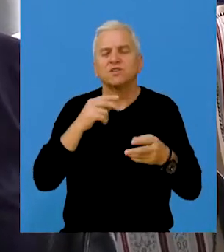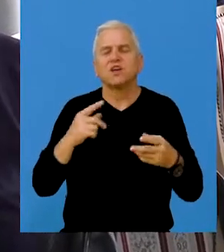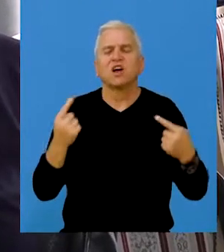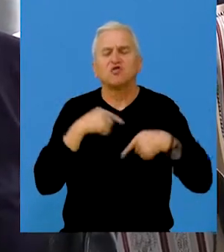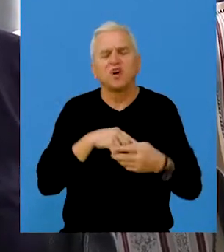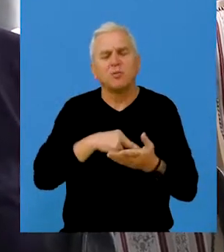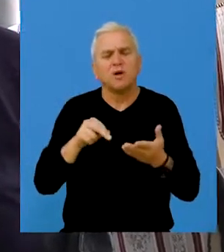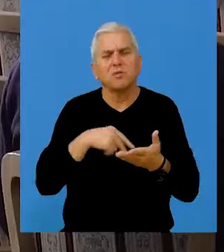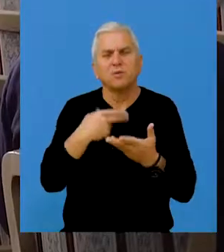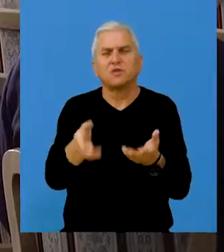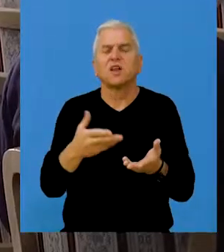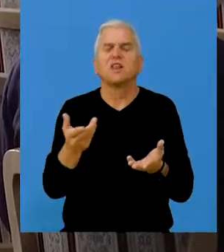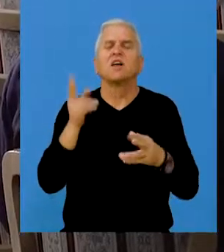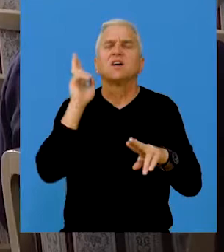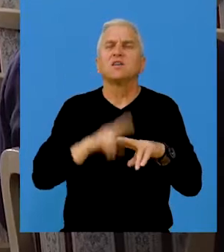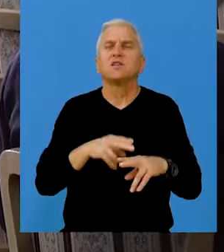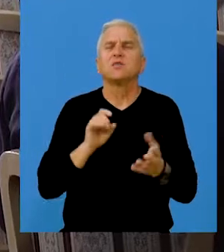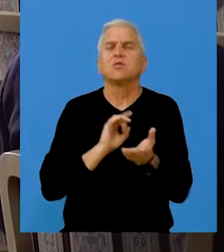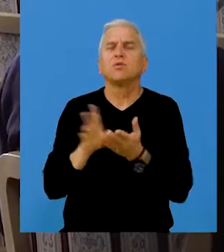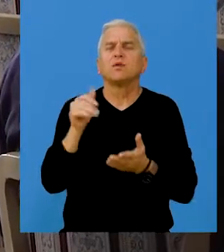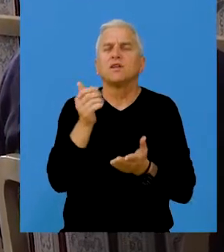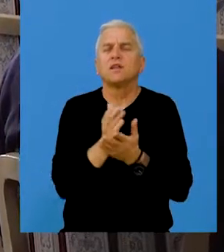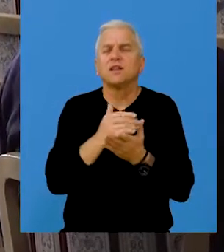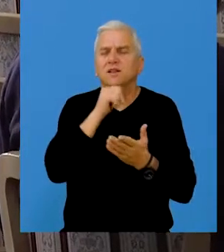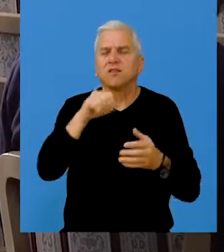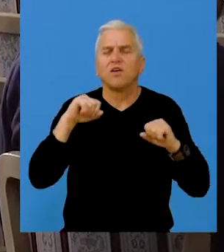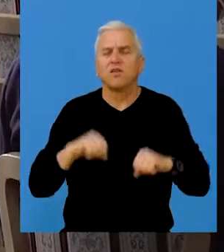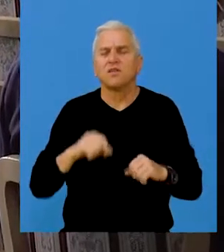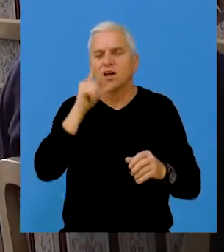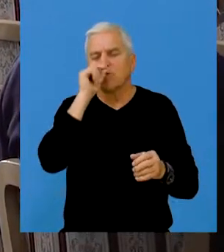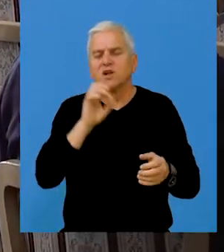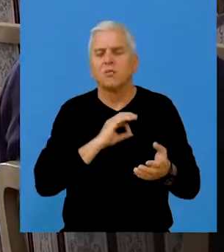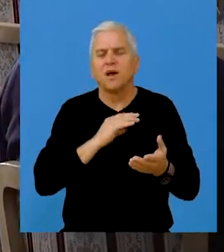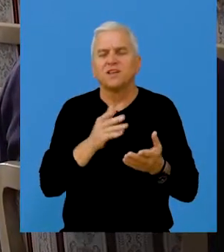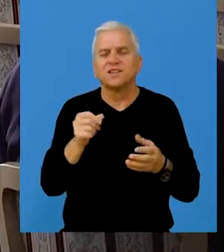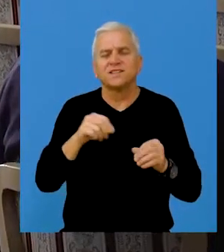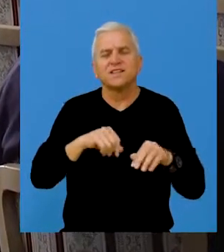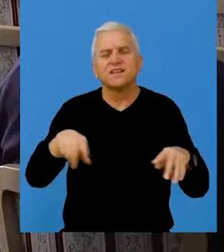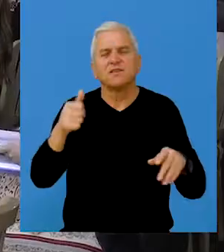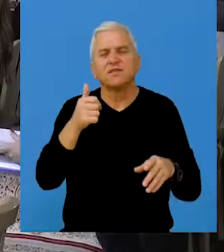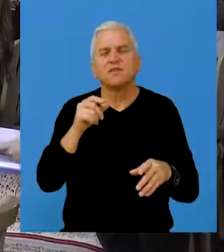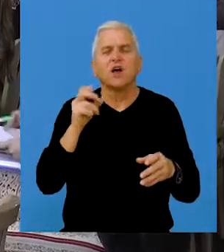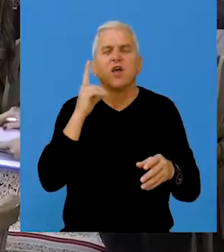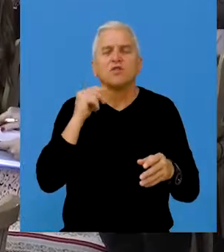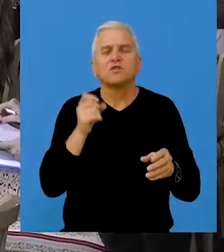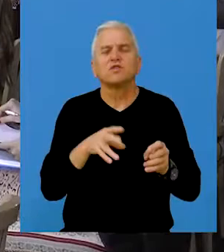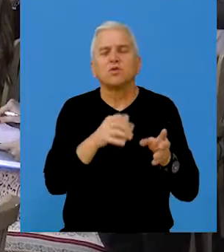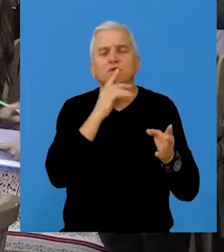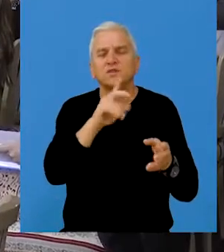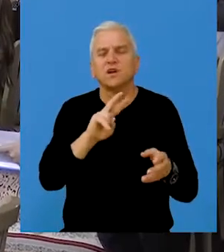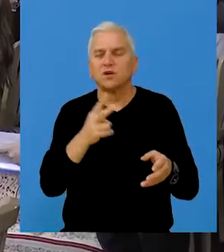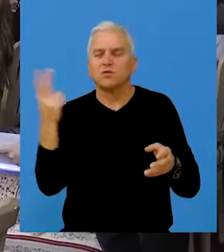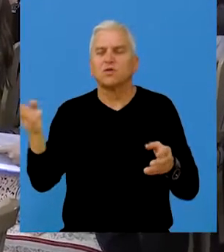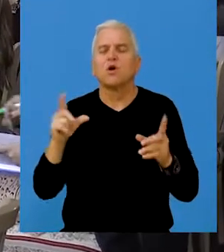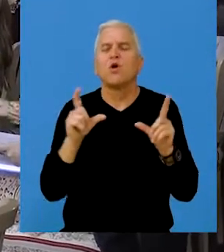za predstavke i žalbe. Ujedno doneta su i rješenja o prodaji dve parcele u vlasništvu opštine Beče, jedna u Novosetskoj